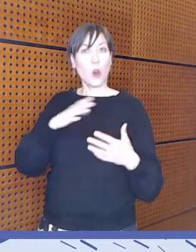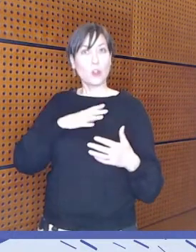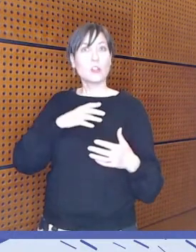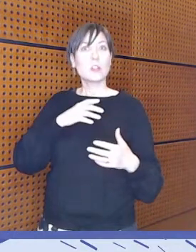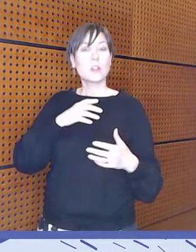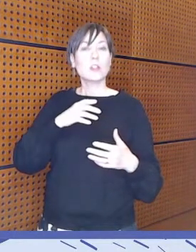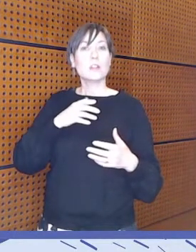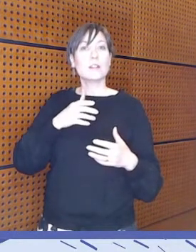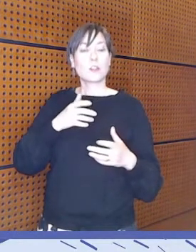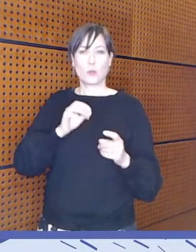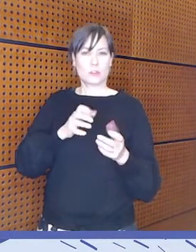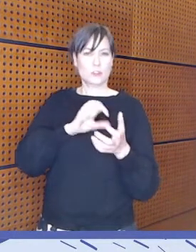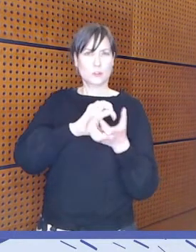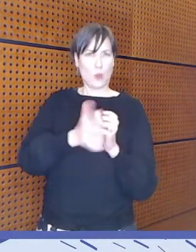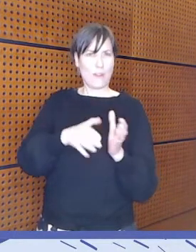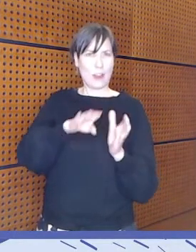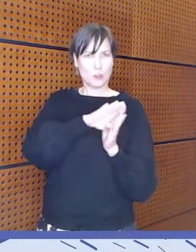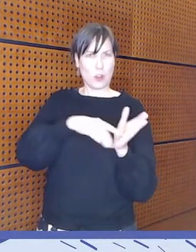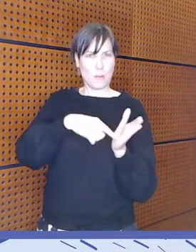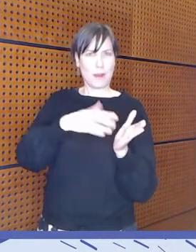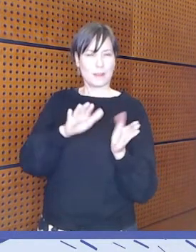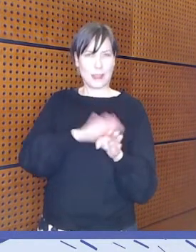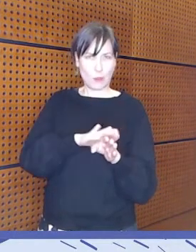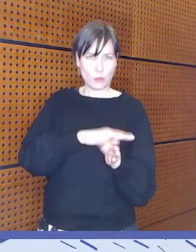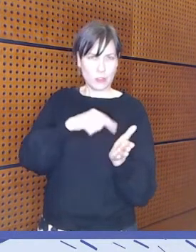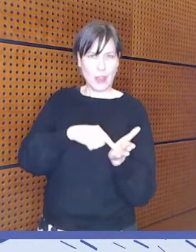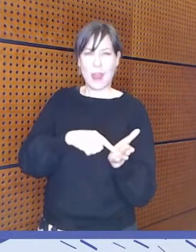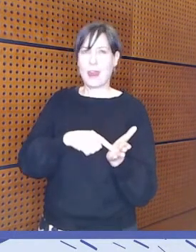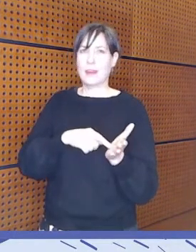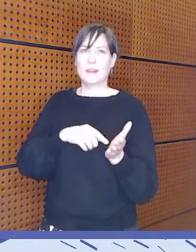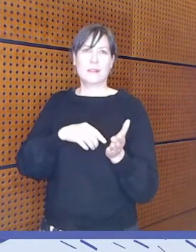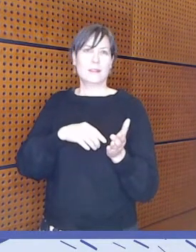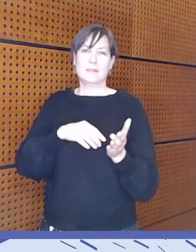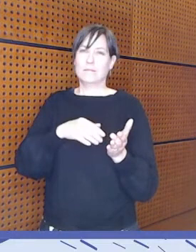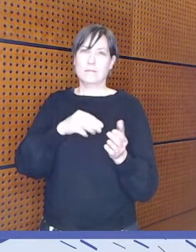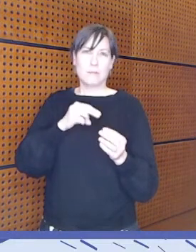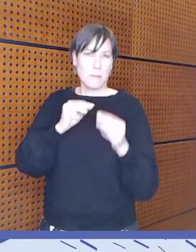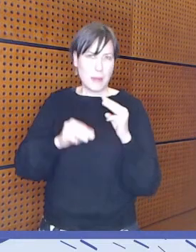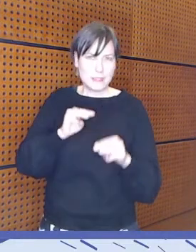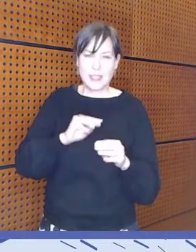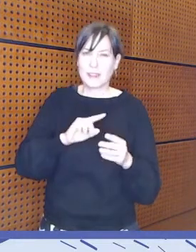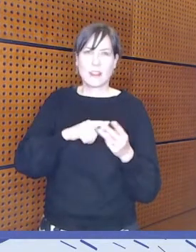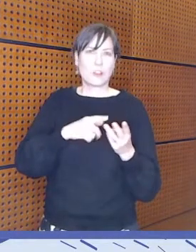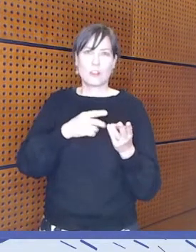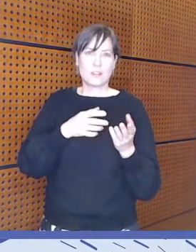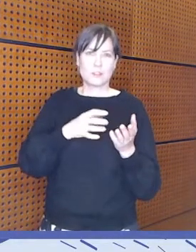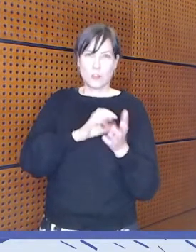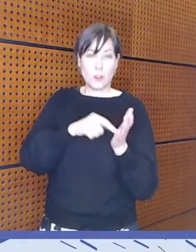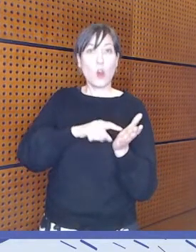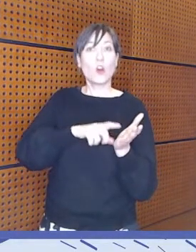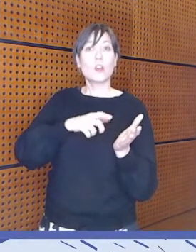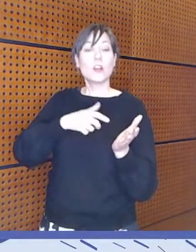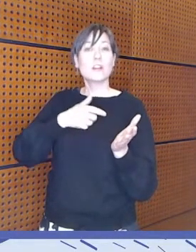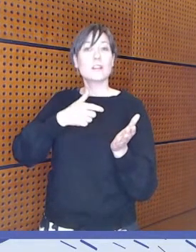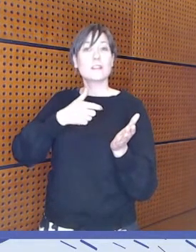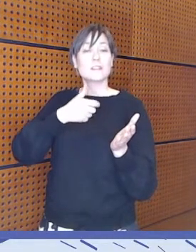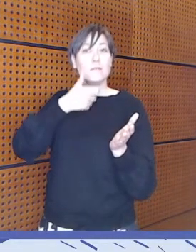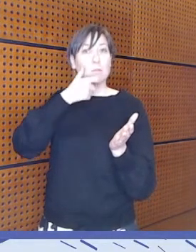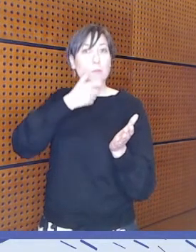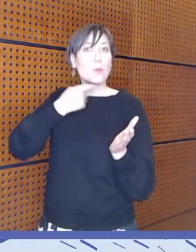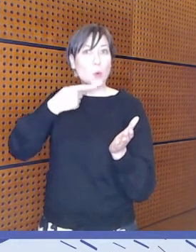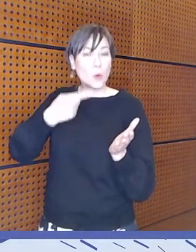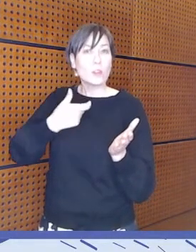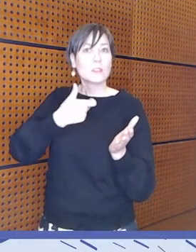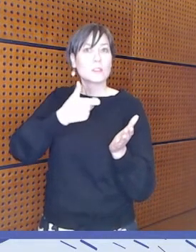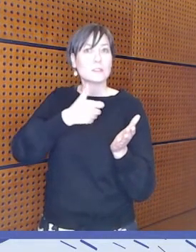jotain sovellusta, Whatsappia tai Messengeria, mitä vaan, siellä on ihan siis sanelin, johon se toimii ihan mielettömän